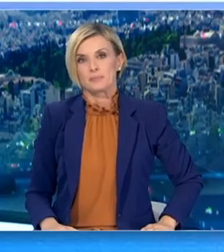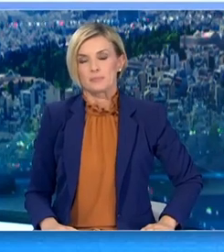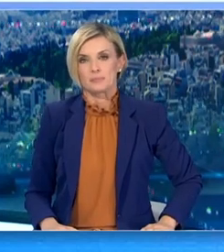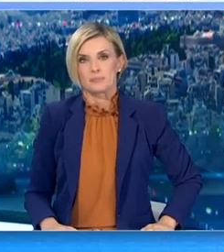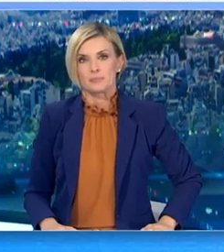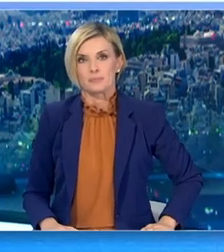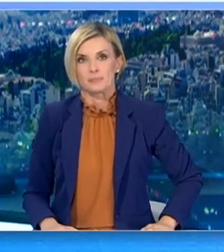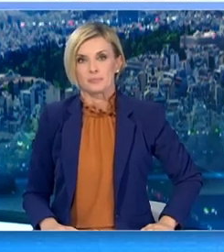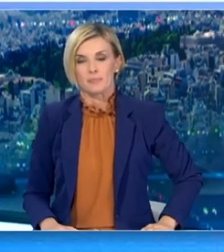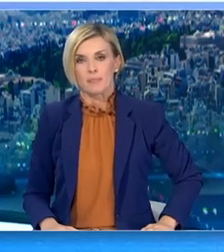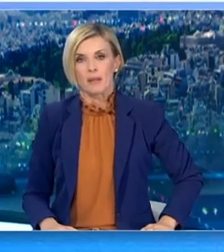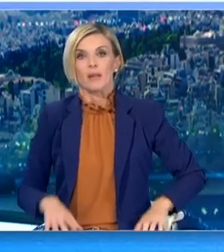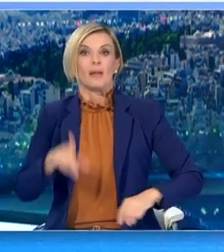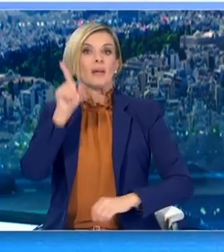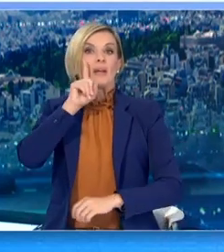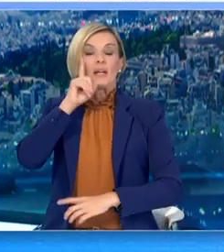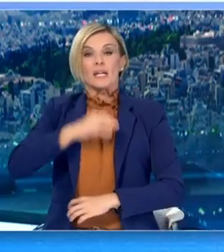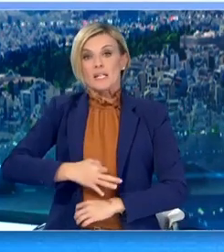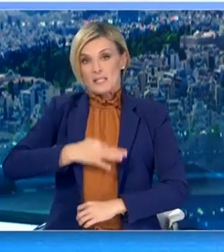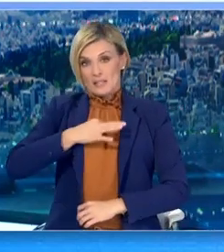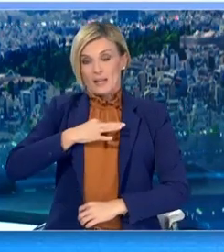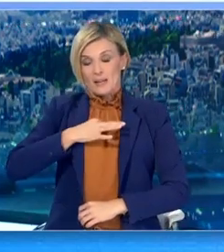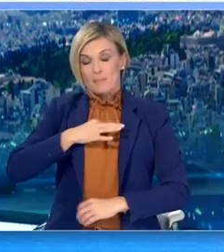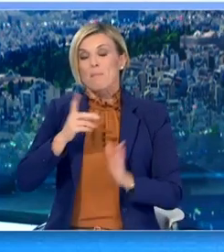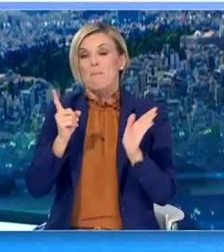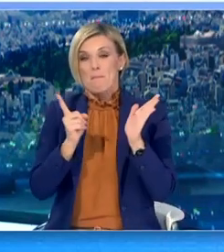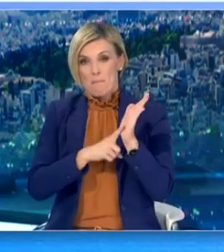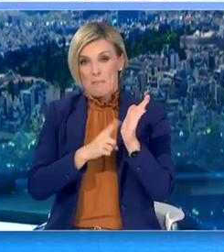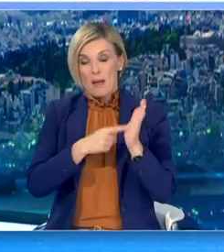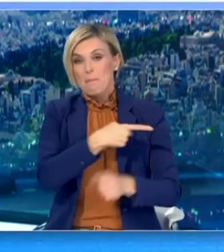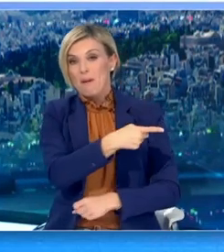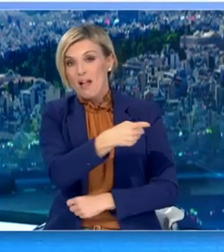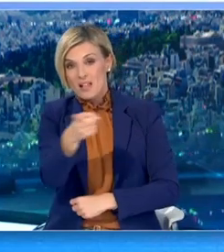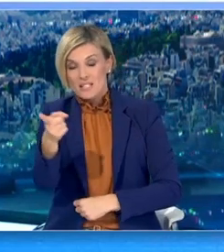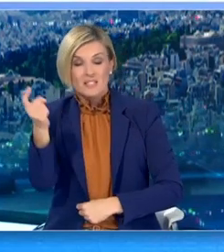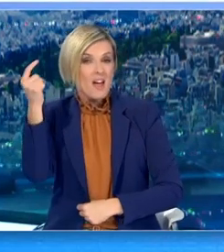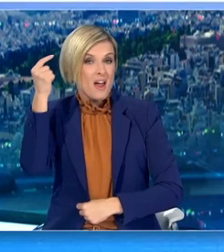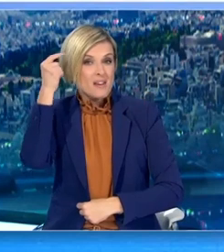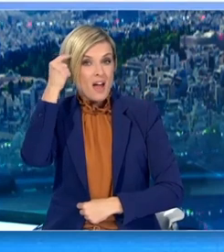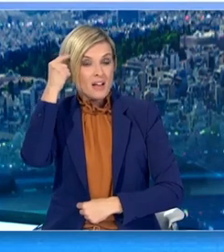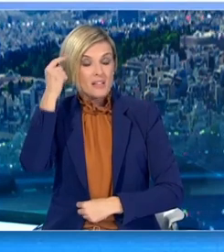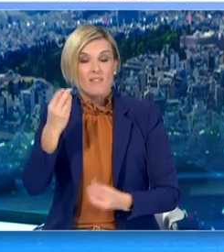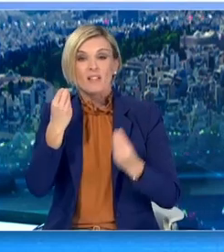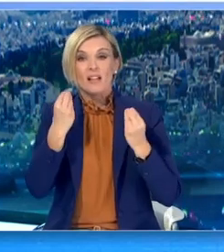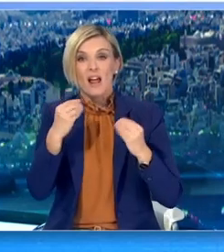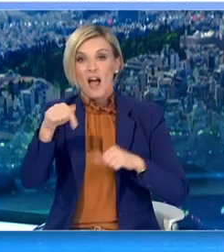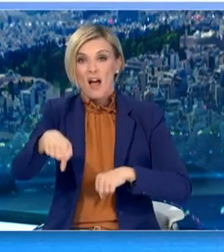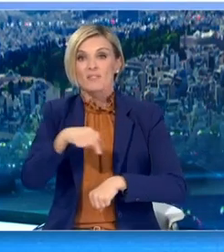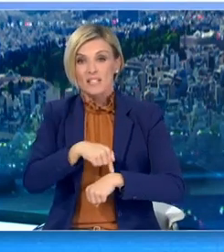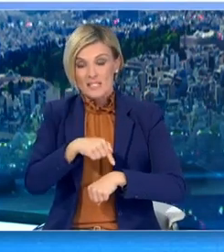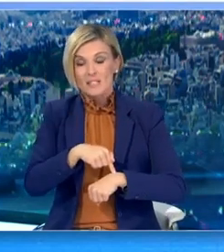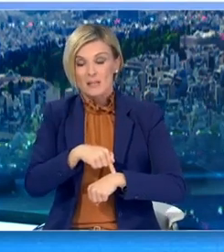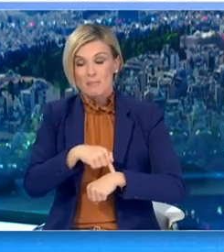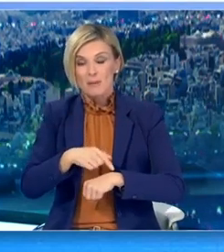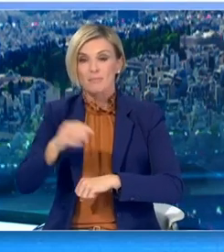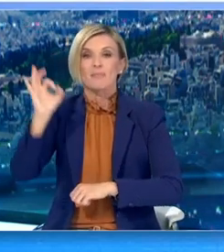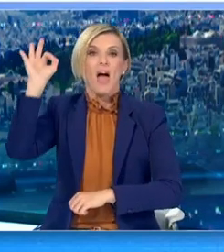Πρέπει να καταλάβετε όλοι ότι ήρθε η μεγάλη στιγμή της μεγάλης μάχης στη Θεσσαλονίκη. Δυστυχώς,